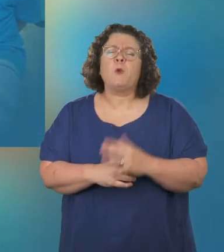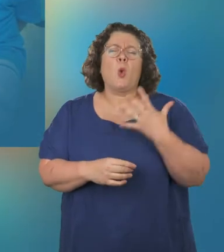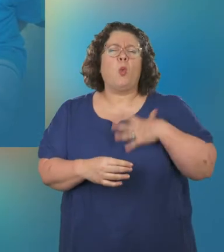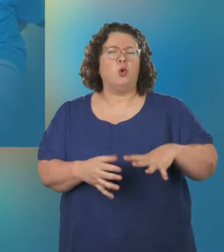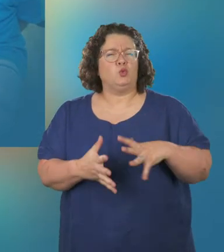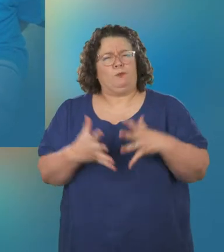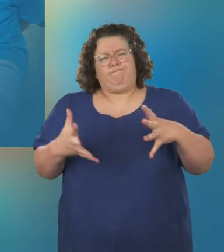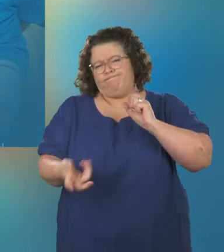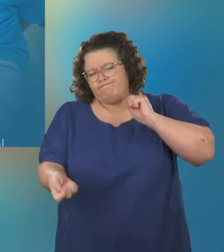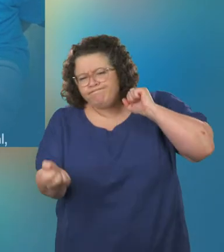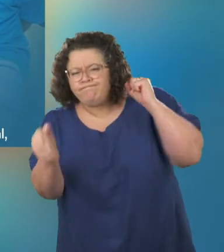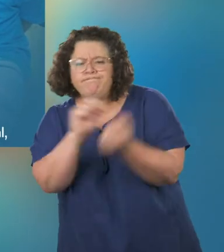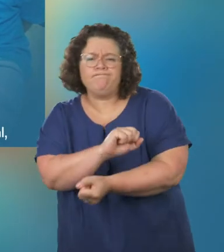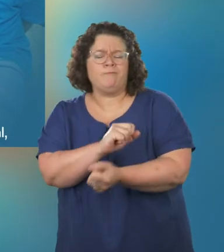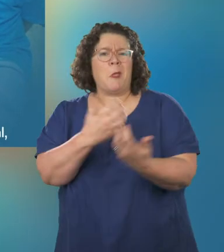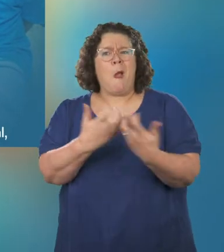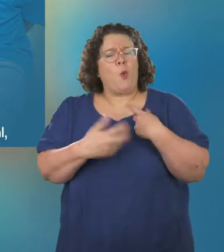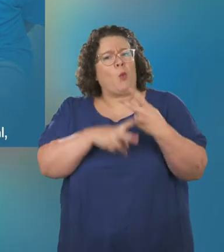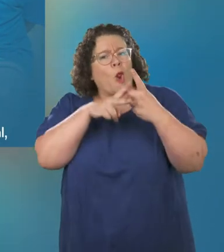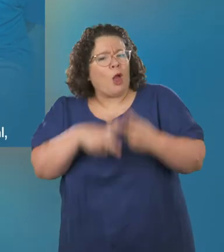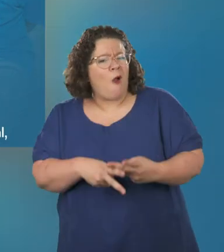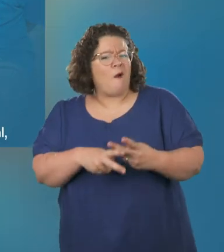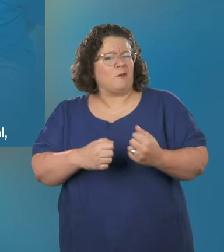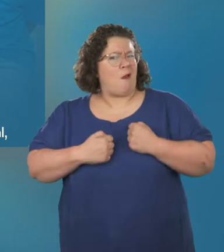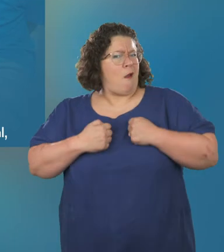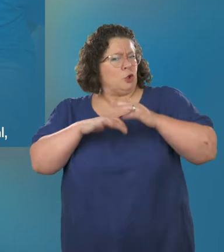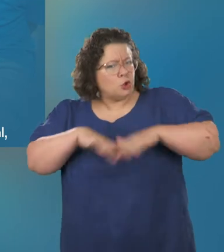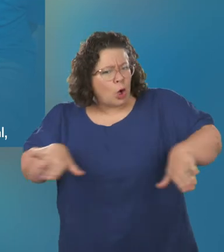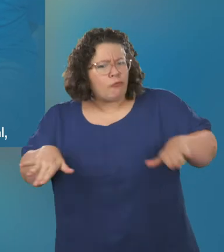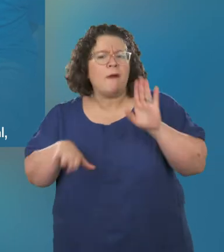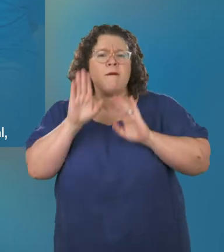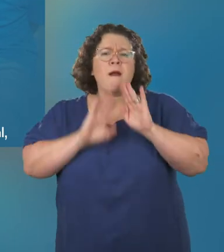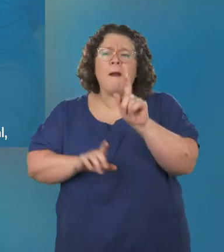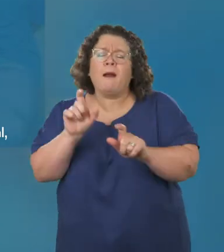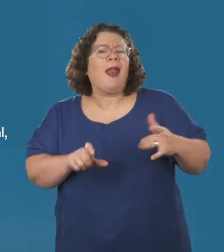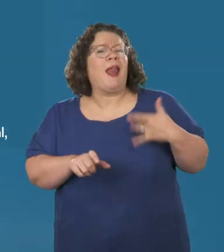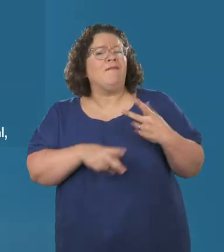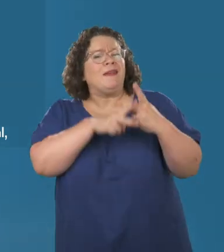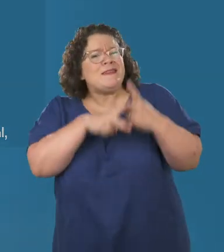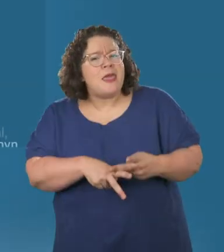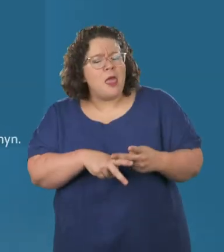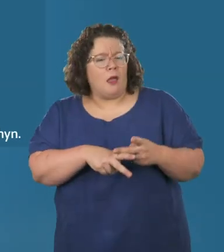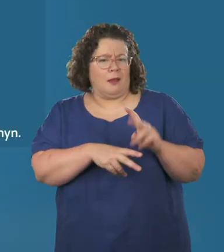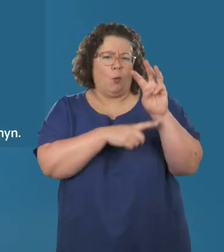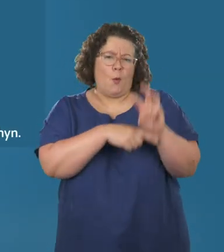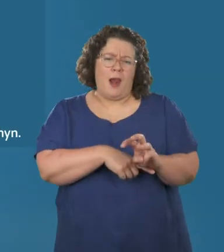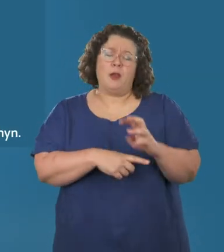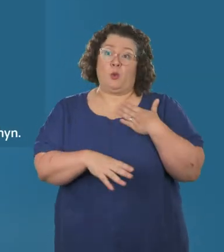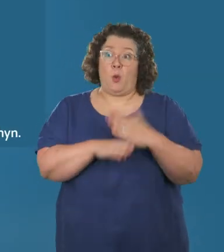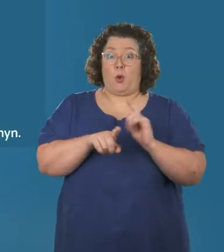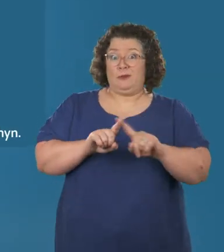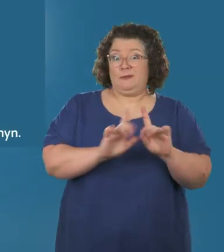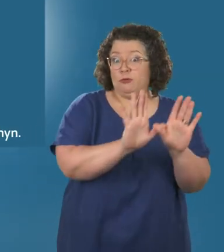ehangach, i ailgynllunio'r ffordd rydym ni'n edrych ar ôl plant a phobl ifanc sy'n byw mewn gofal. Rydym ni'n gweithio gyda'r